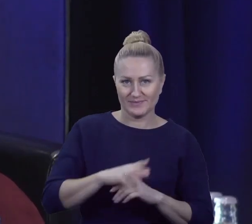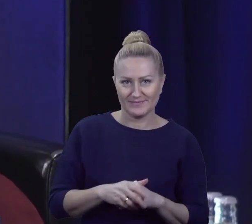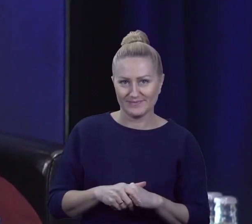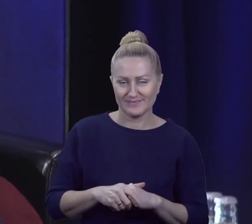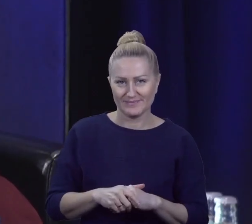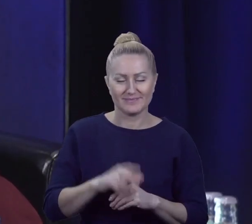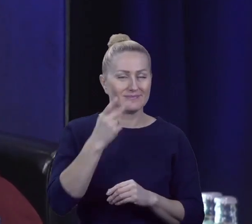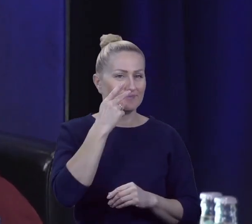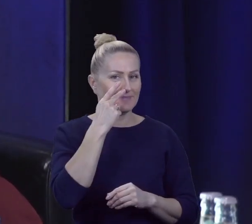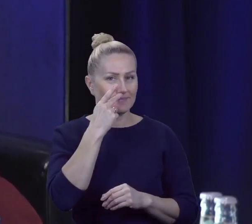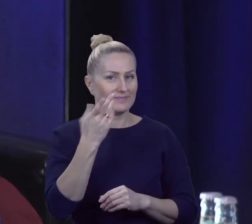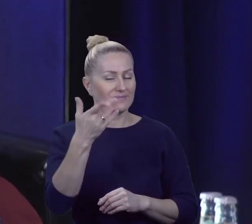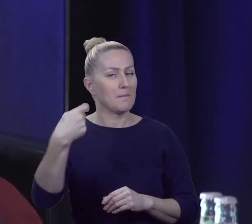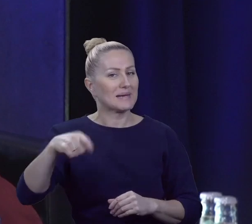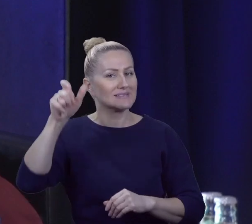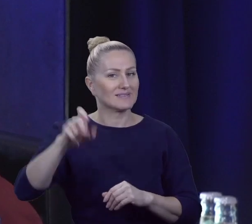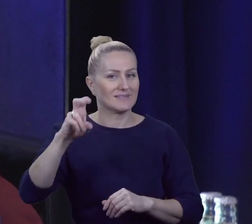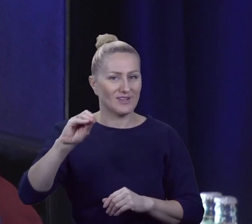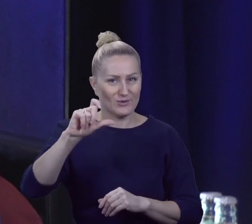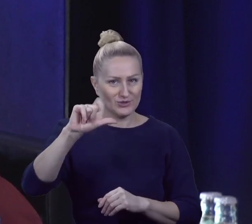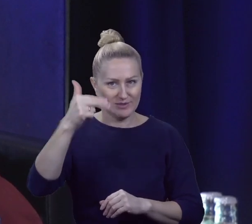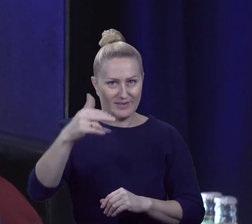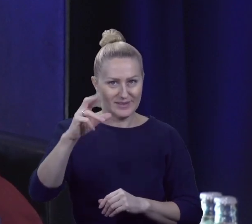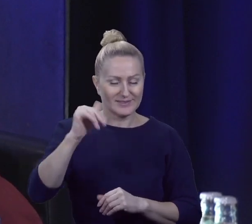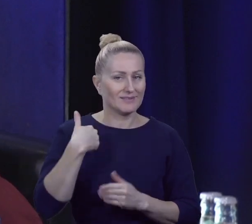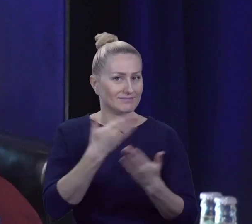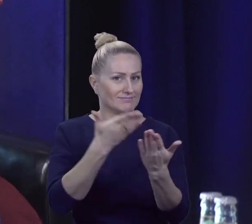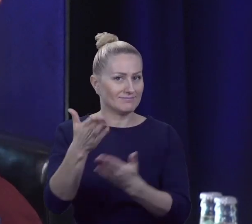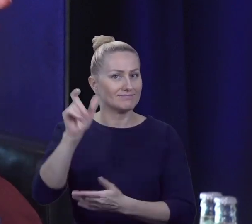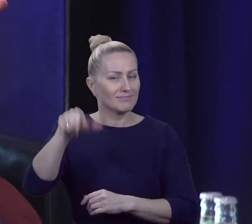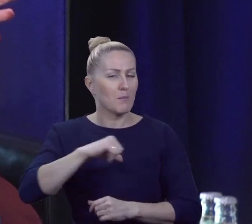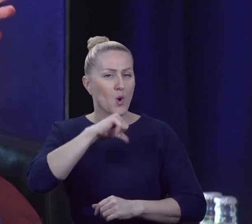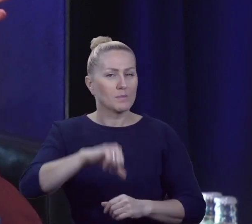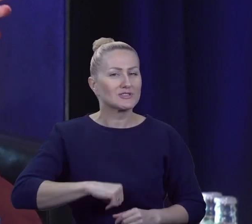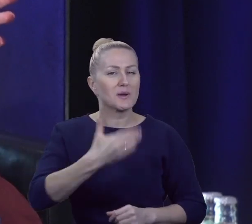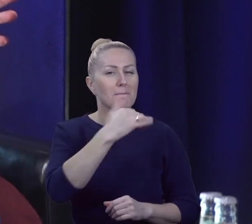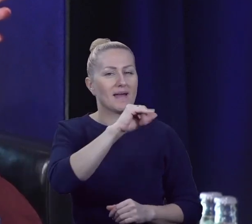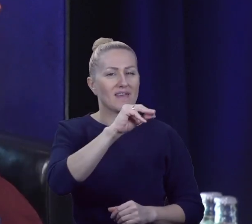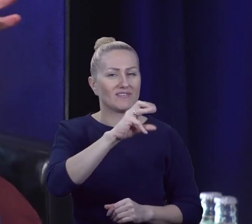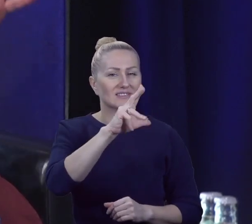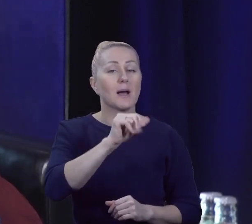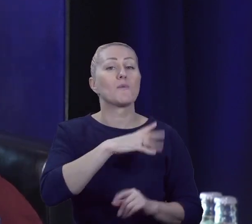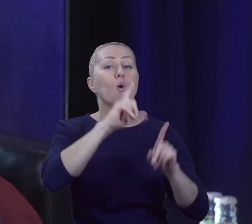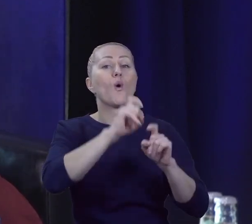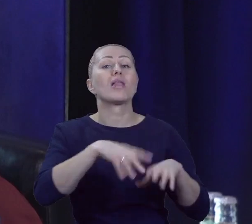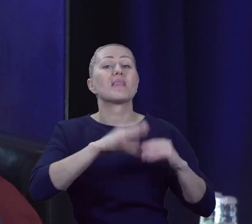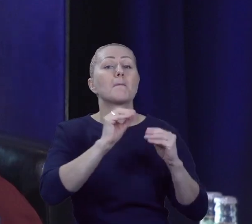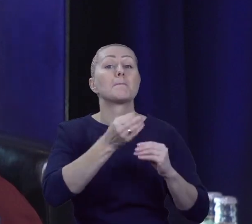do pana prezydenta Chyncińskiego teraz się zwracam. Pani burmistrz Majewska, jak zaczęła odpowiadać na pytanie na samym początku,